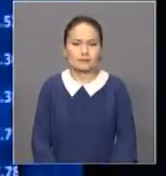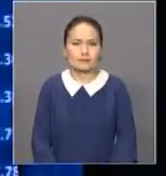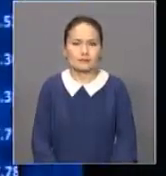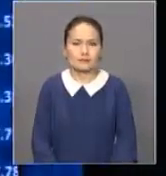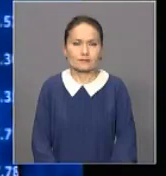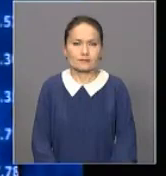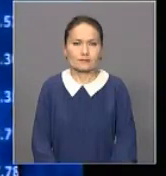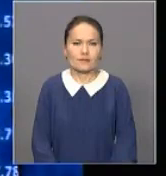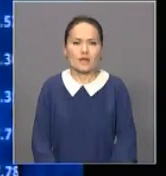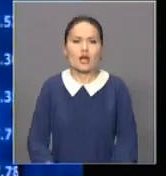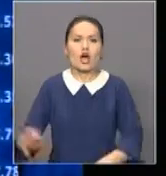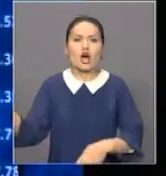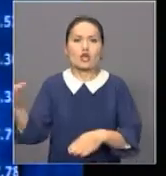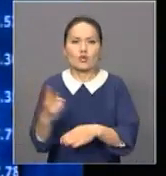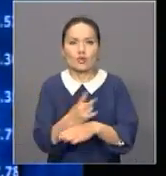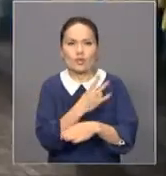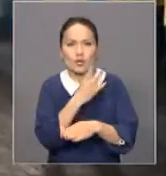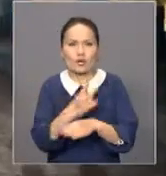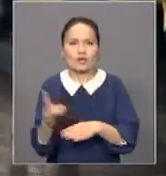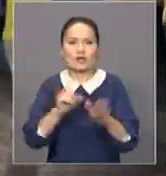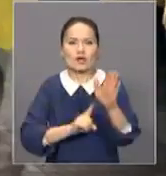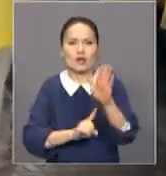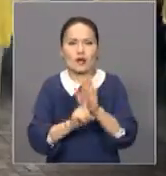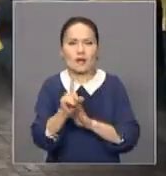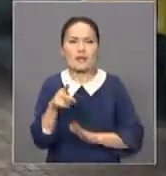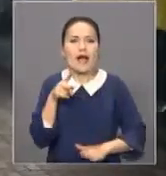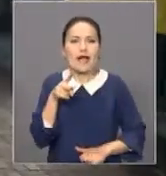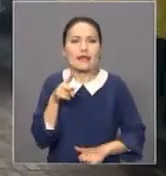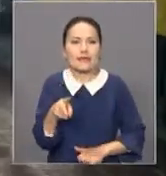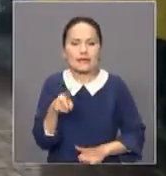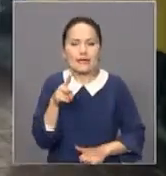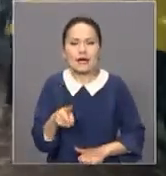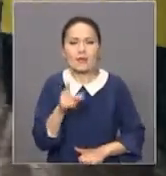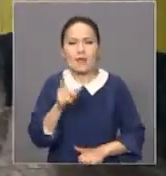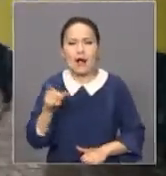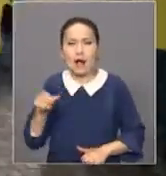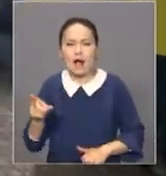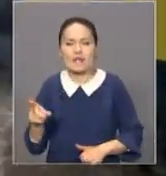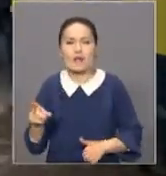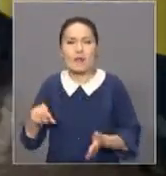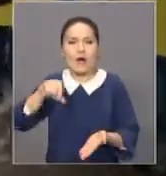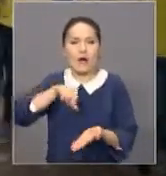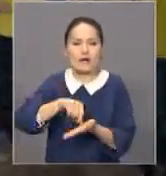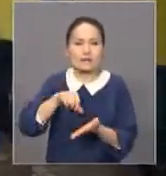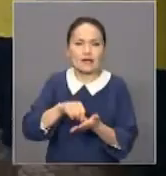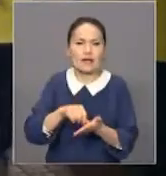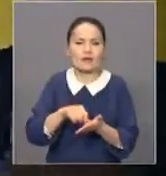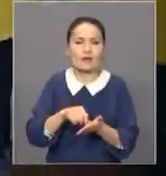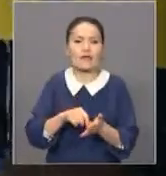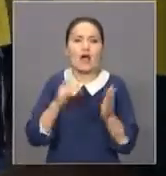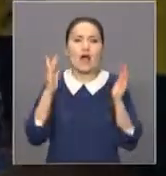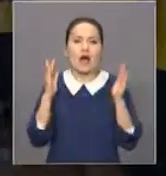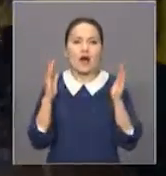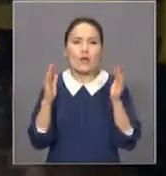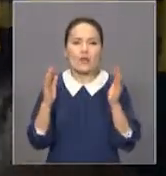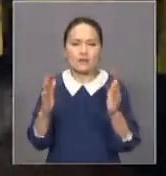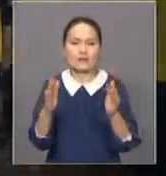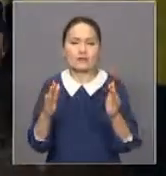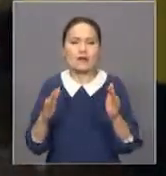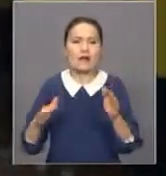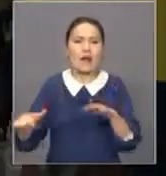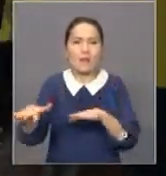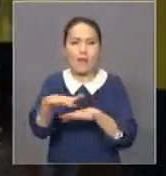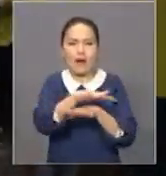Күн ұртасынан ауған шақта өткен шараға 2000-нан астам қала тұрғыны қатысты. Тәуелсіздік сая бағына жиналған оңтүстік жүрті